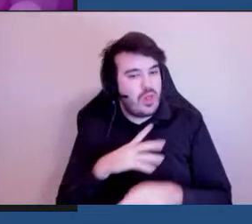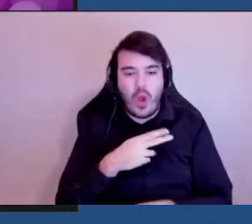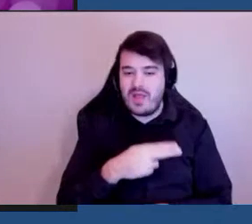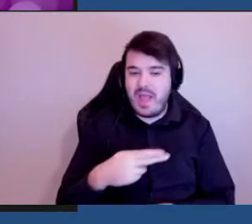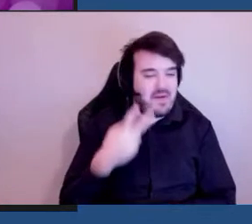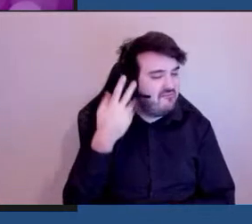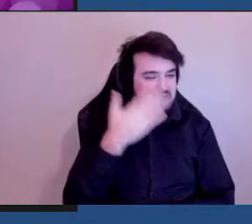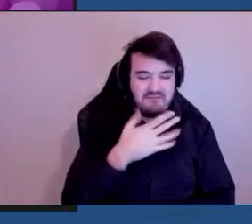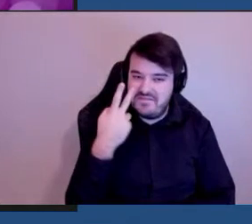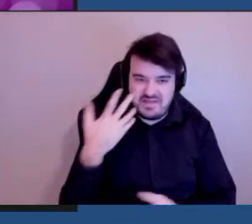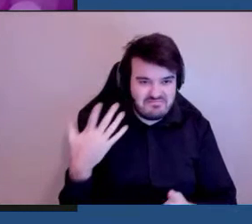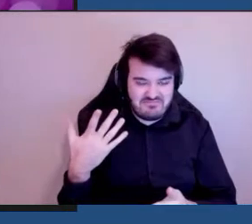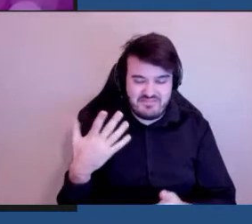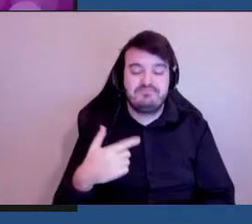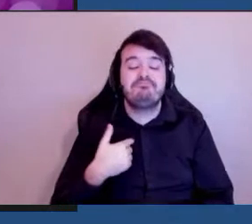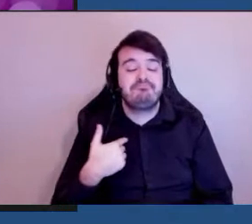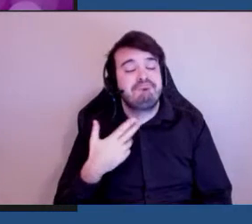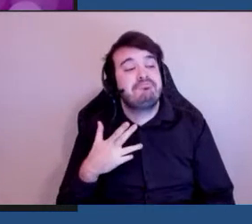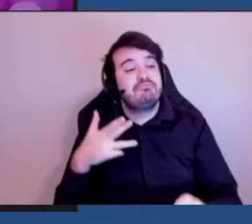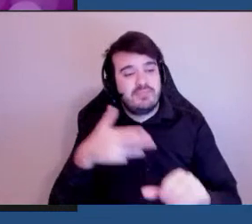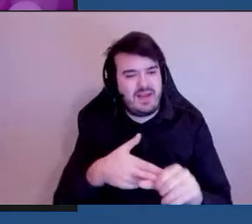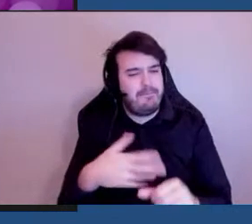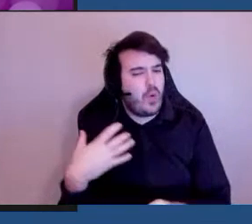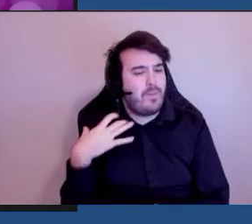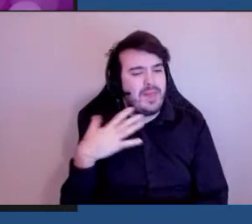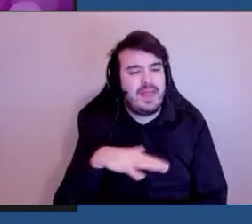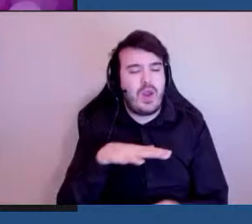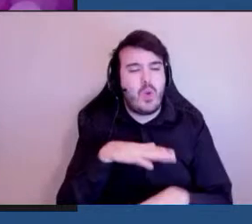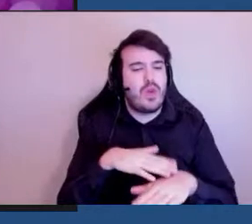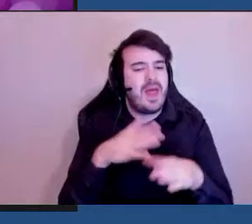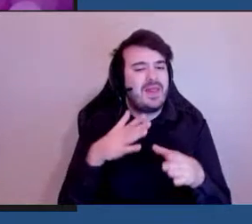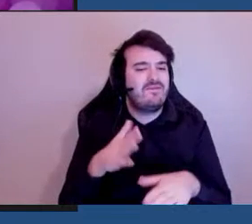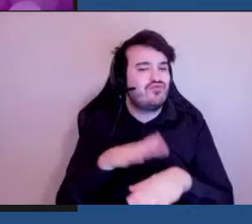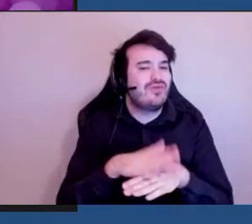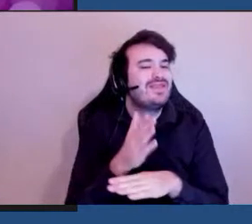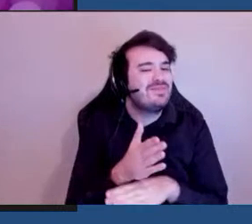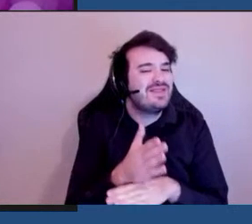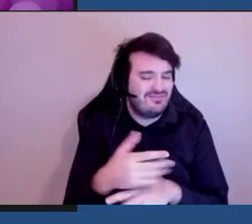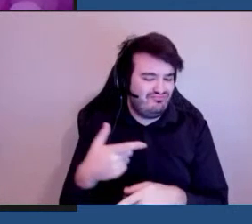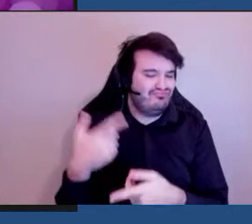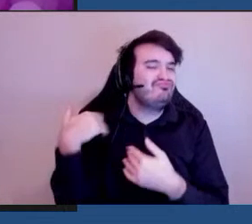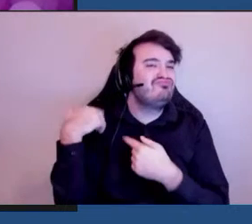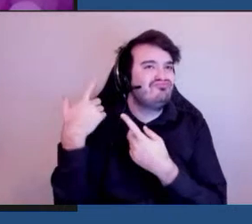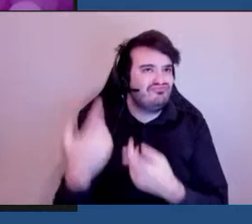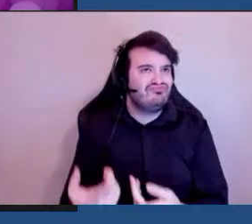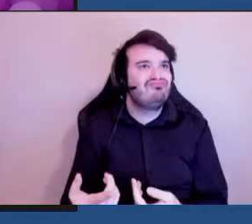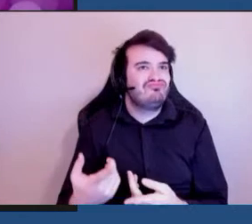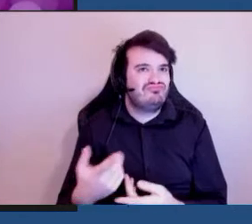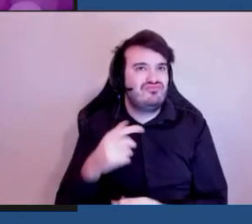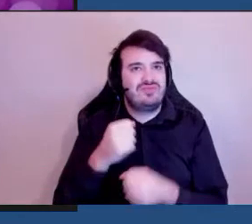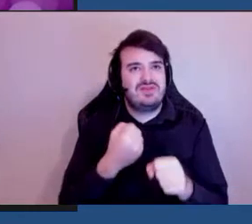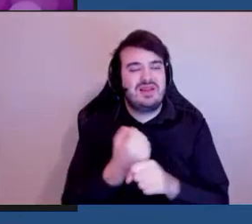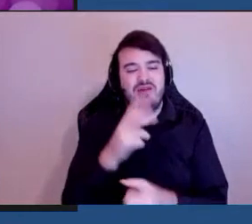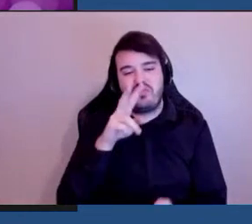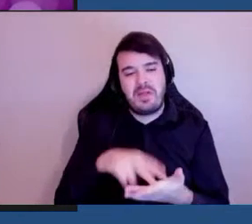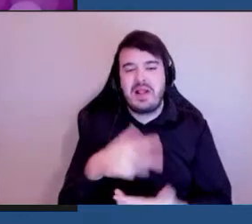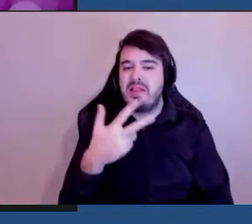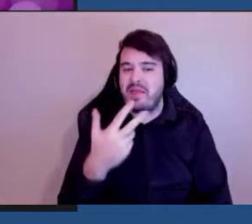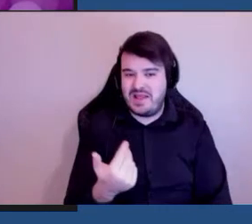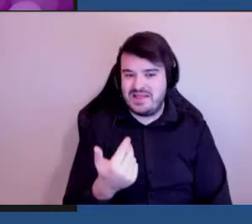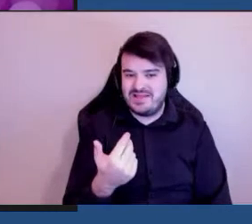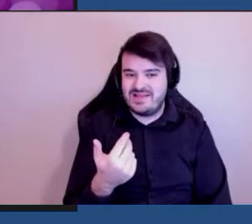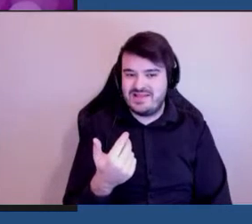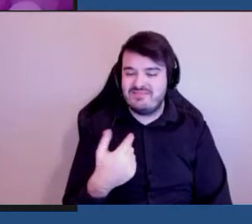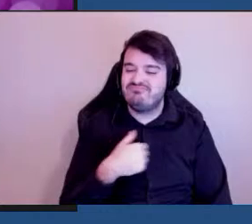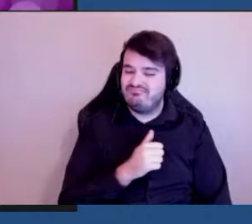Je participe plutôt au comité consultatif sur l'accessibilité depuis 2013. J